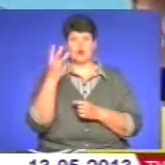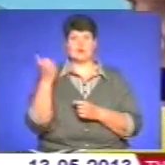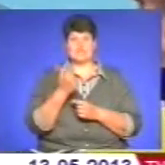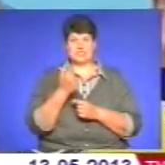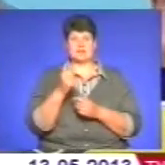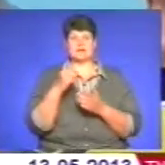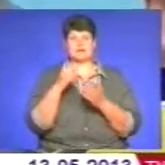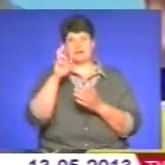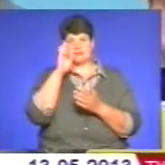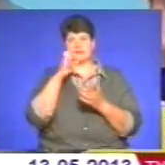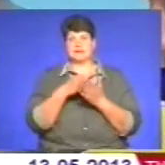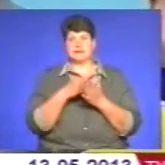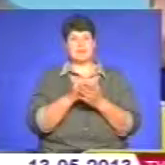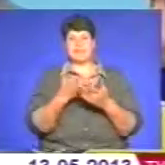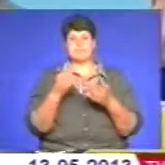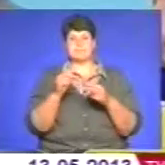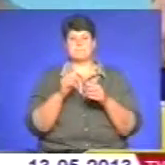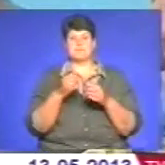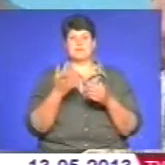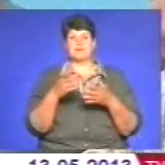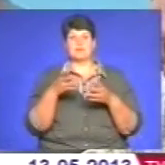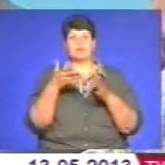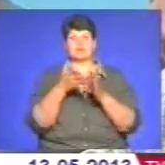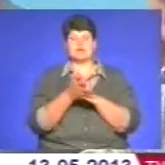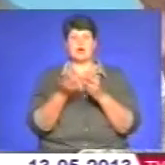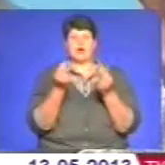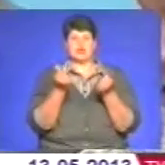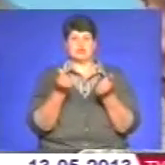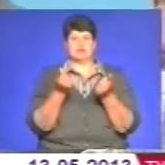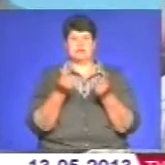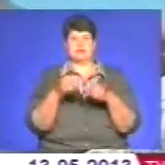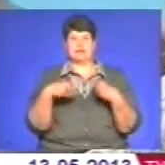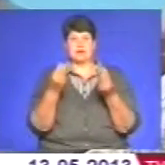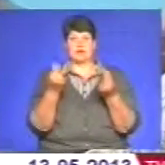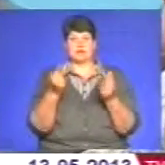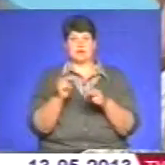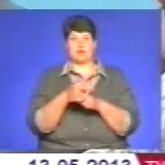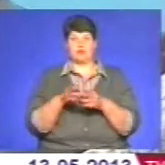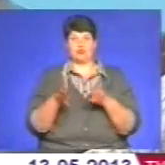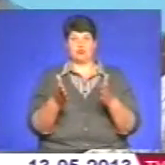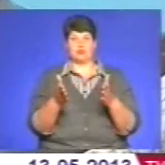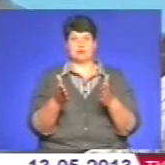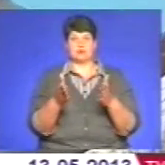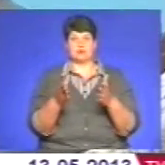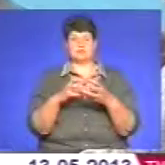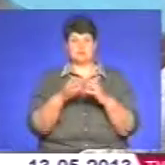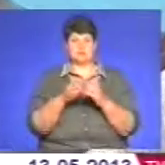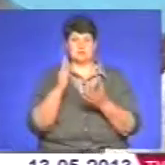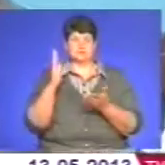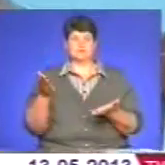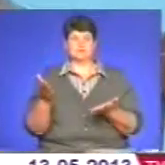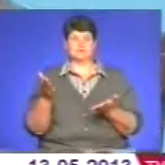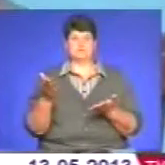пропускає гроші на ремонт доріг. Це не тема нашої розмови сьогоднішньої, але нічого. Звичайно ж вражні будуть, але, на жаль,